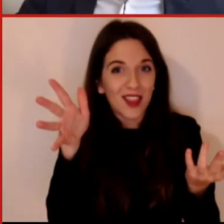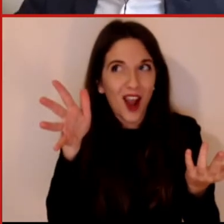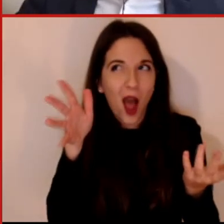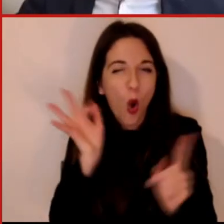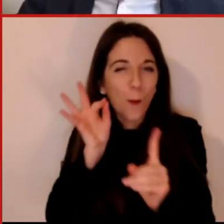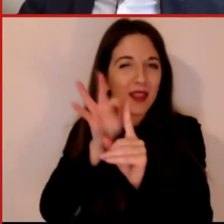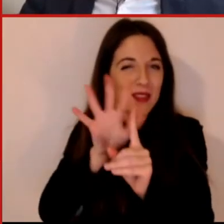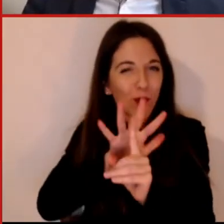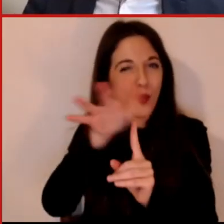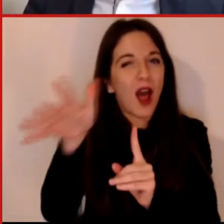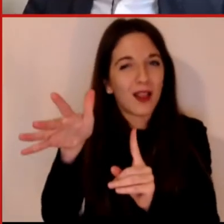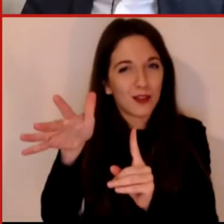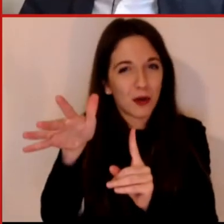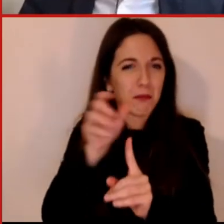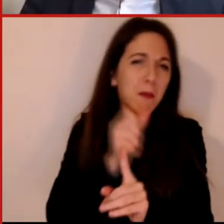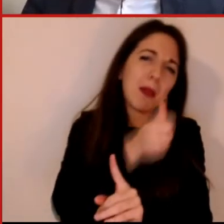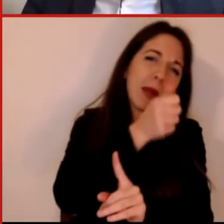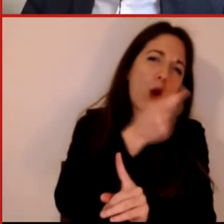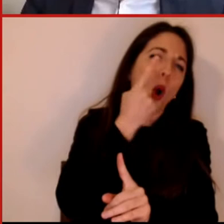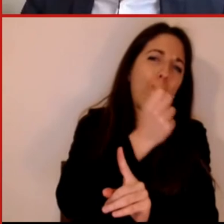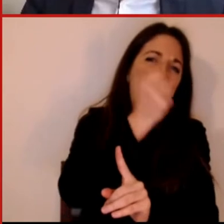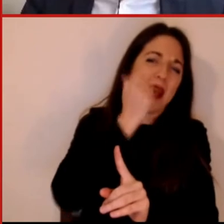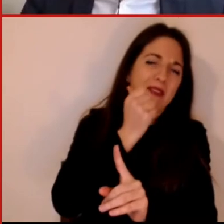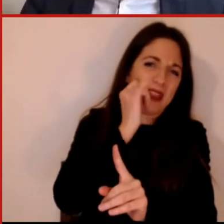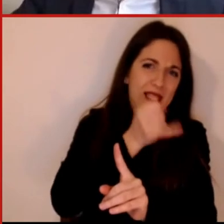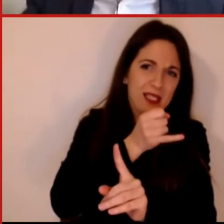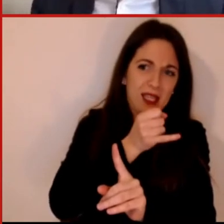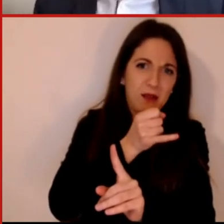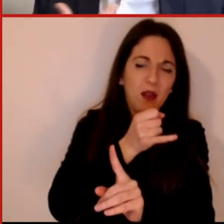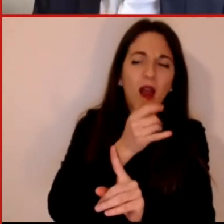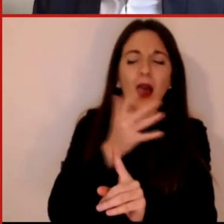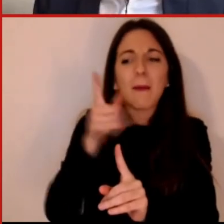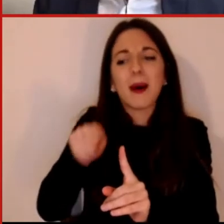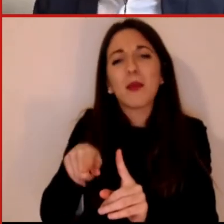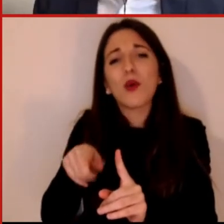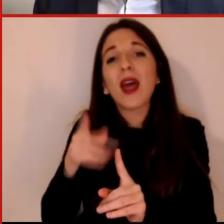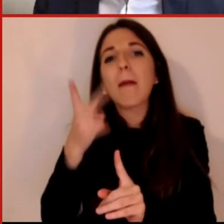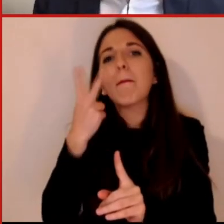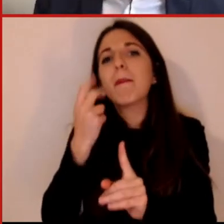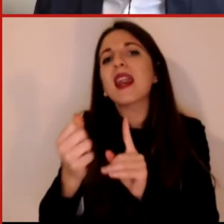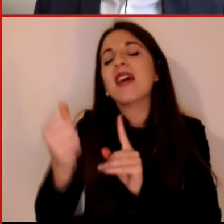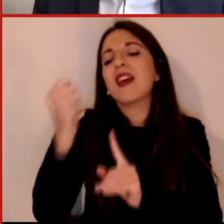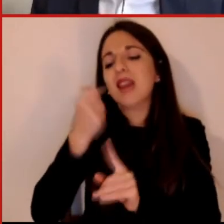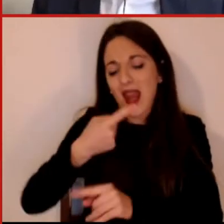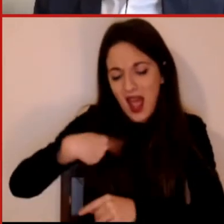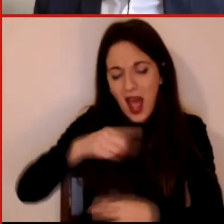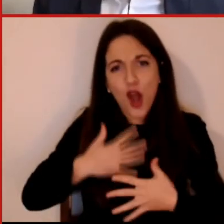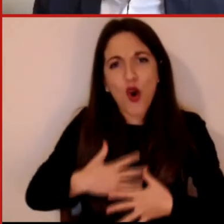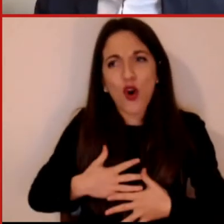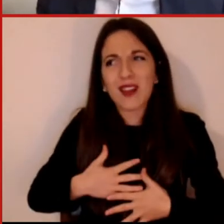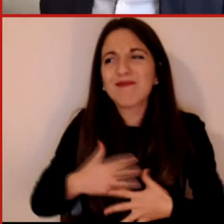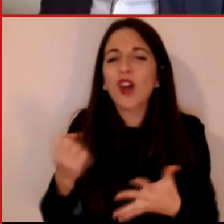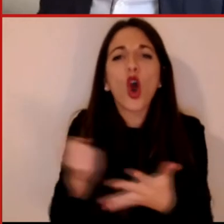invece del, del cercare di prevedere cosa succede a noi in qualche modo, no? Cioè che cosa,